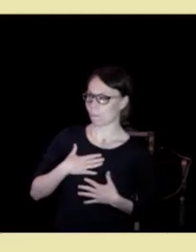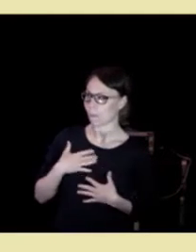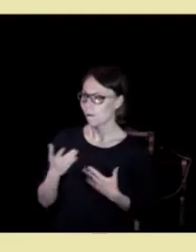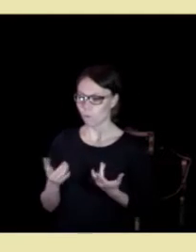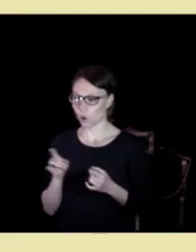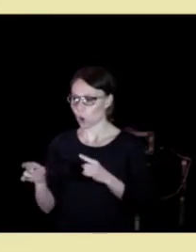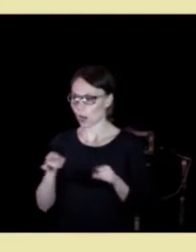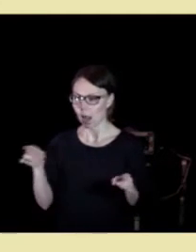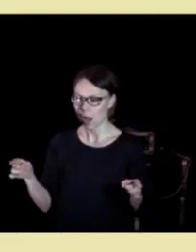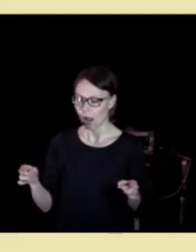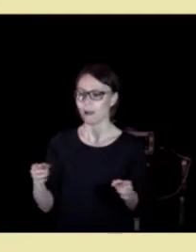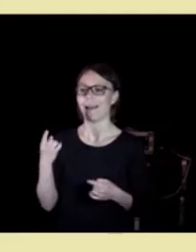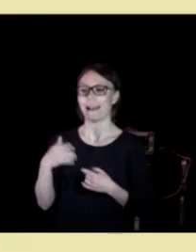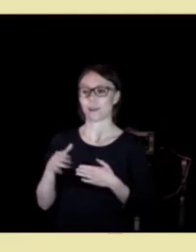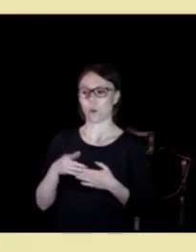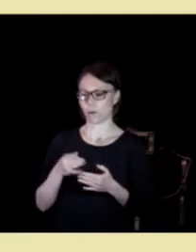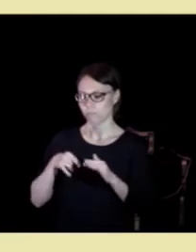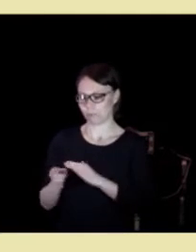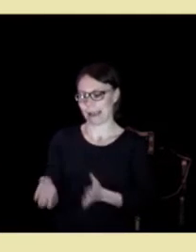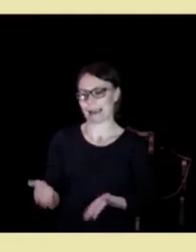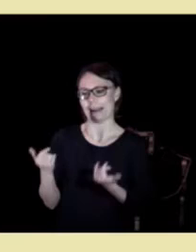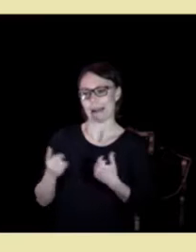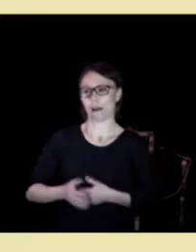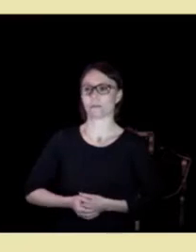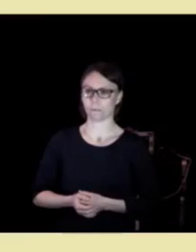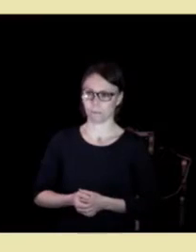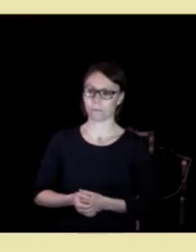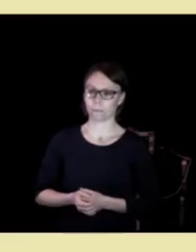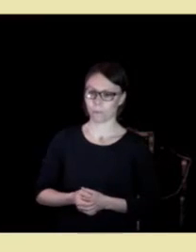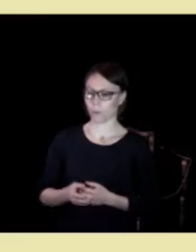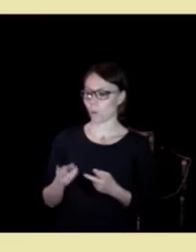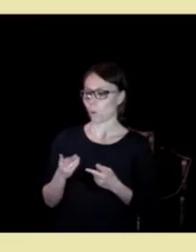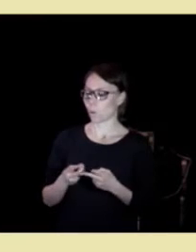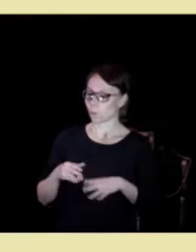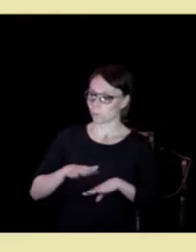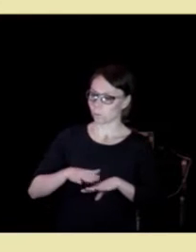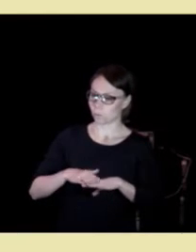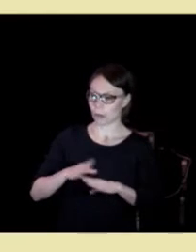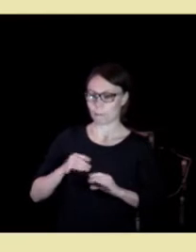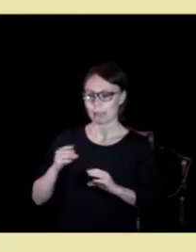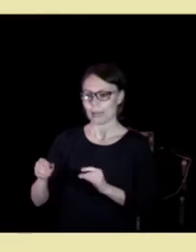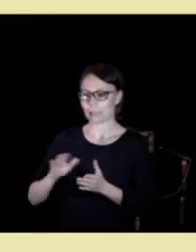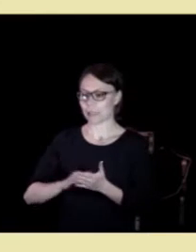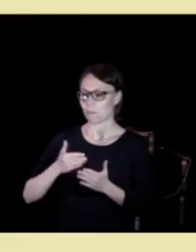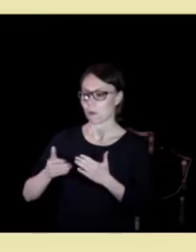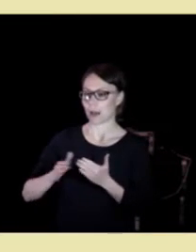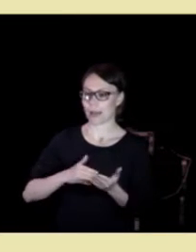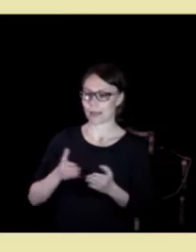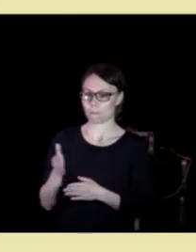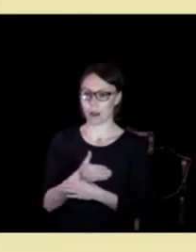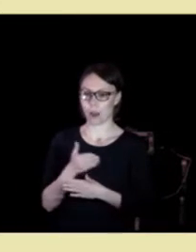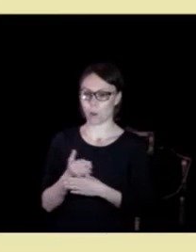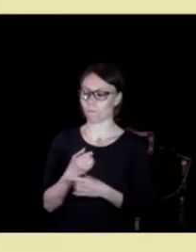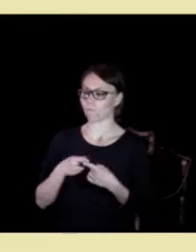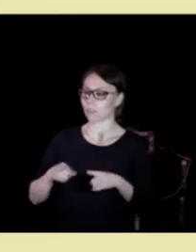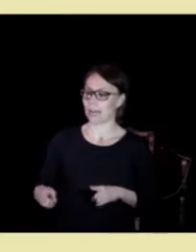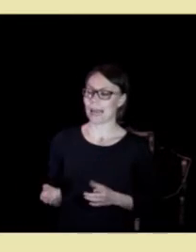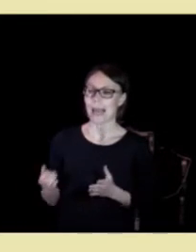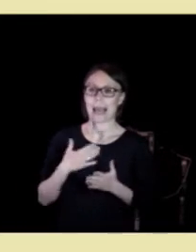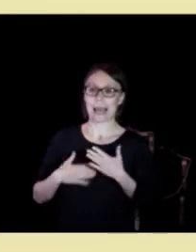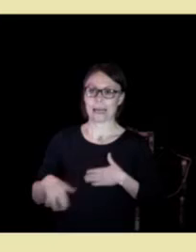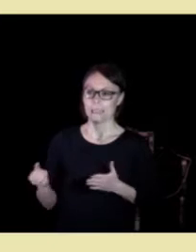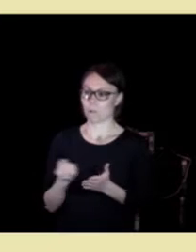de skal gå. Det vil også selvfølgelig legge det rette for bedre samhandling mellom ulike helsepersonellgrupper.